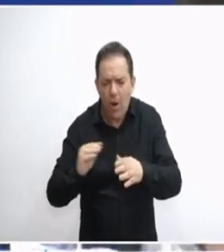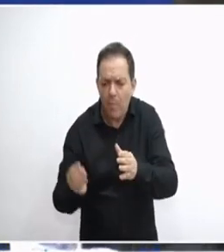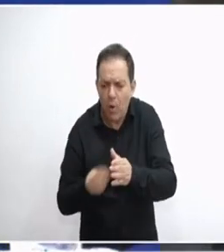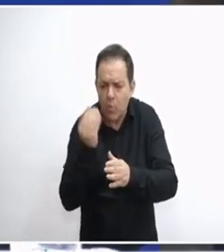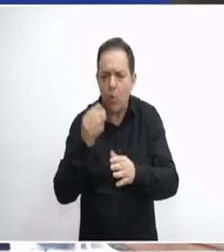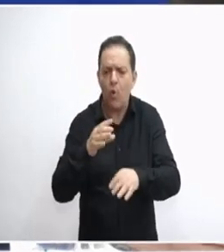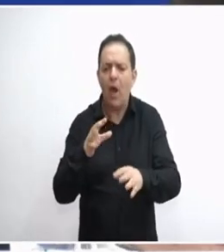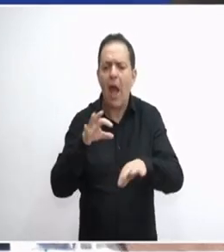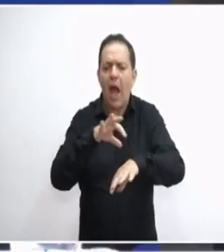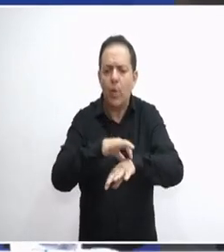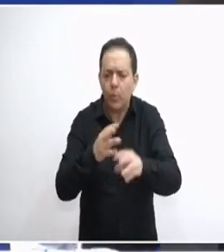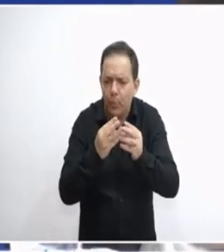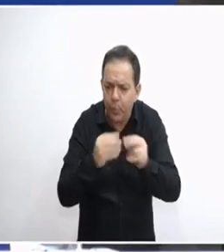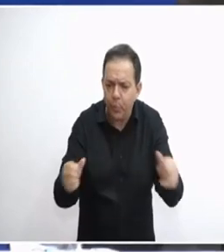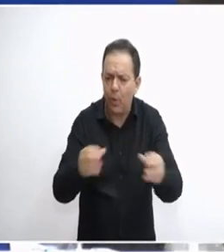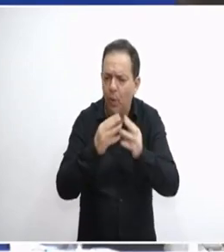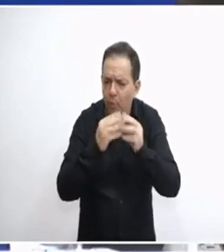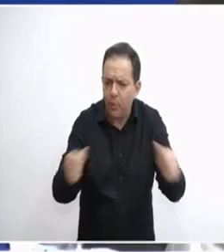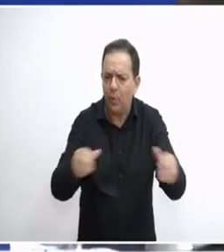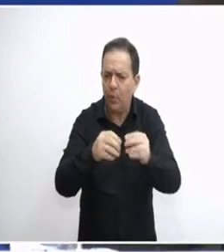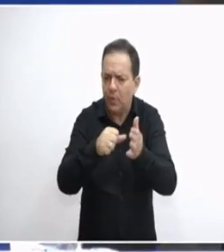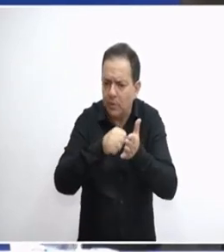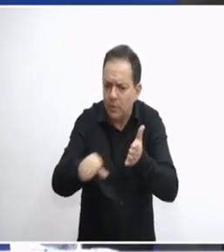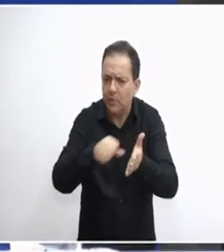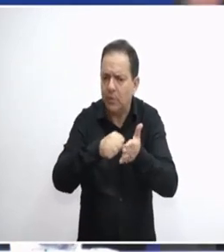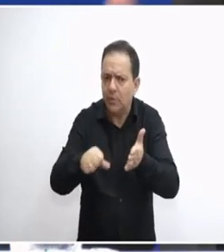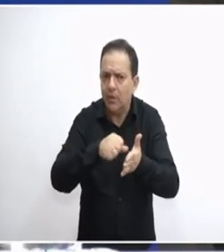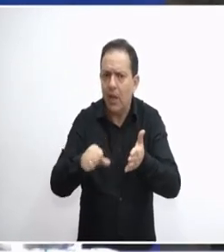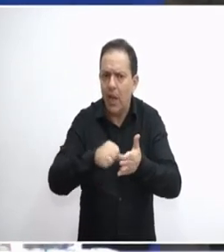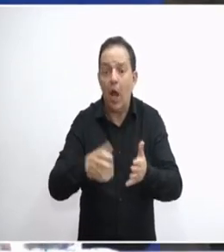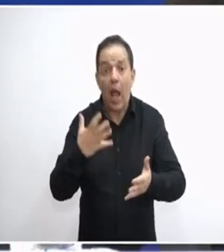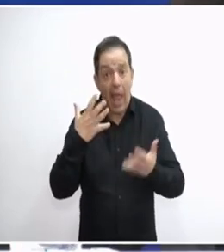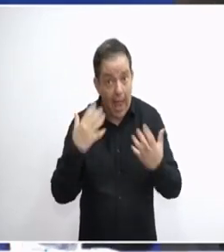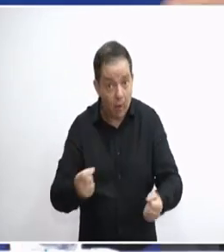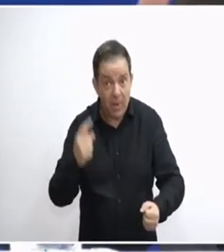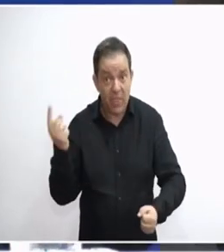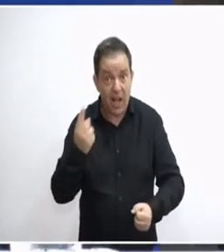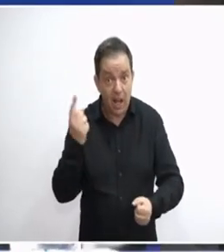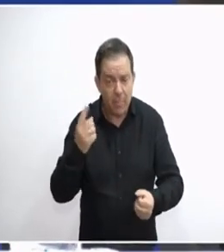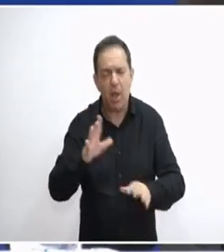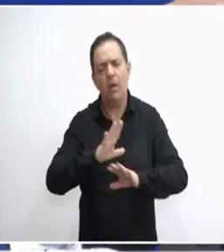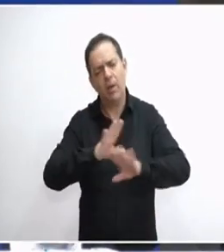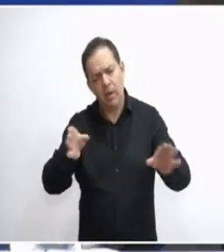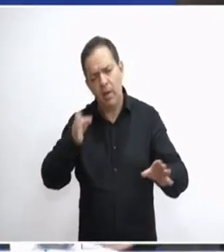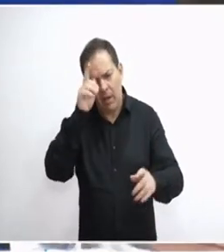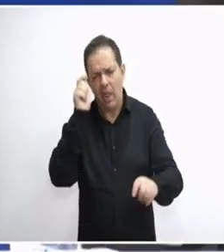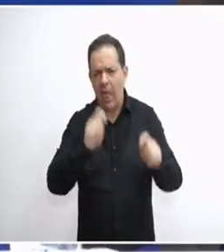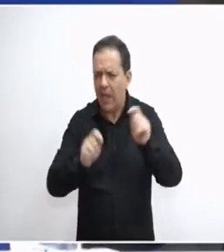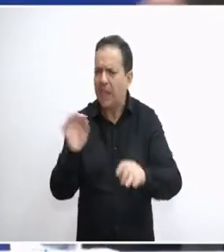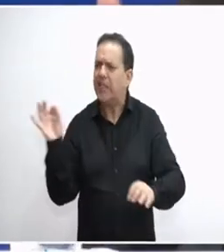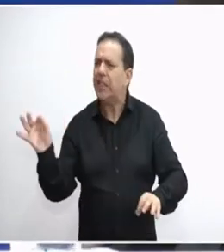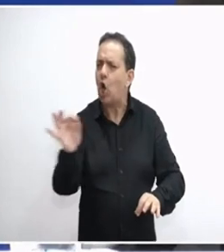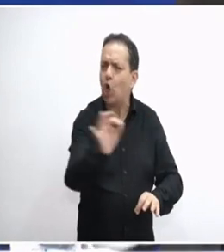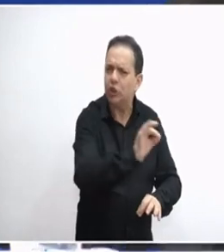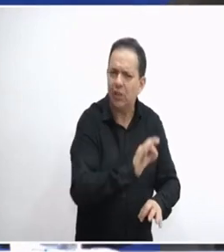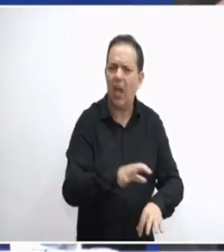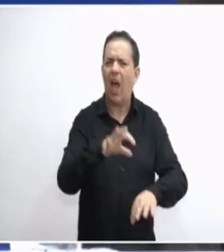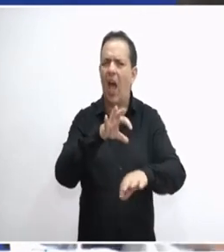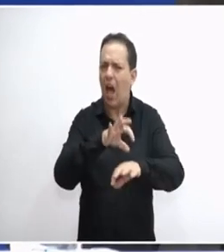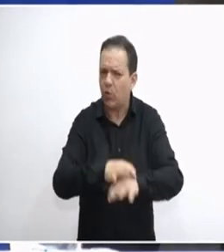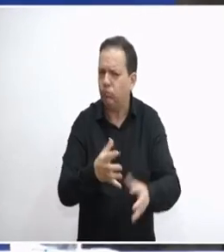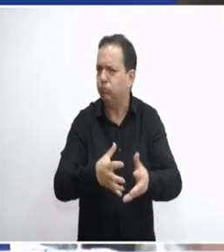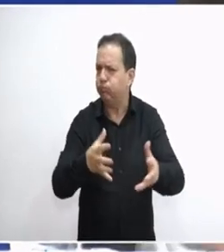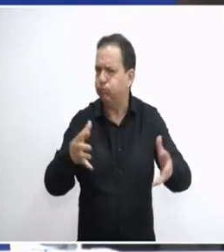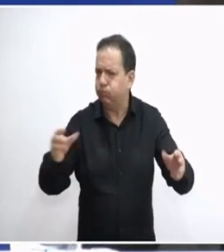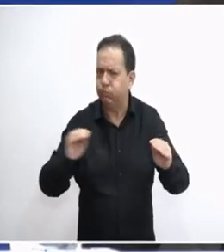να τελέψουν οι ασθένειες για να ξανά έχουμε υγεία. Όσο λοιπόν έχουμε θεραπεία, πάθατε τι πάθατε, σας φτιάξα μυούς, πάρα πολλές ασθένειες